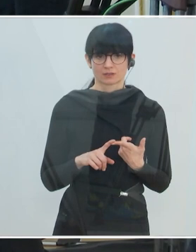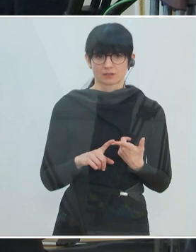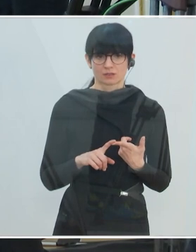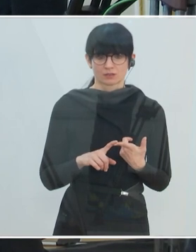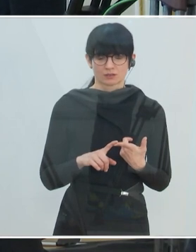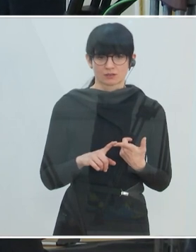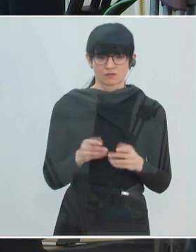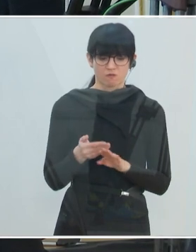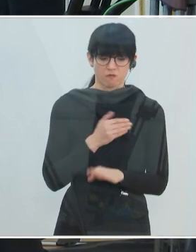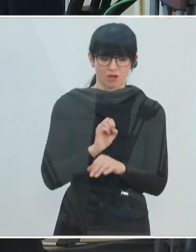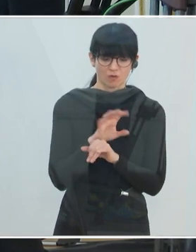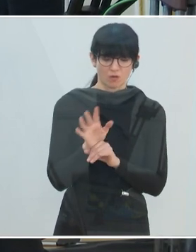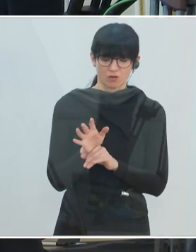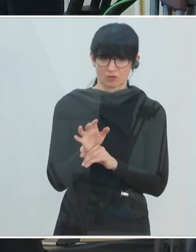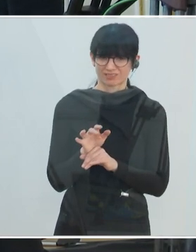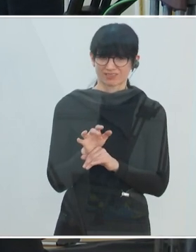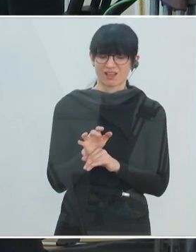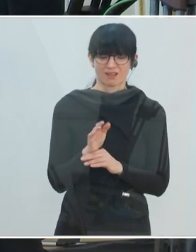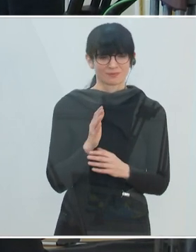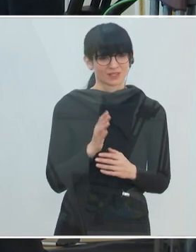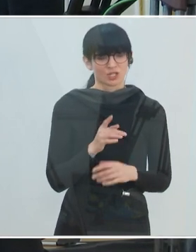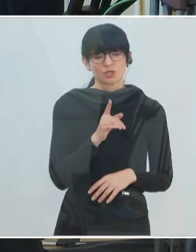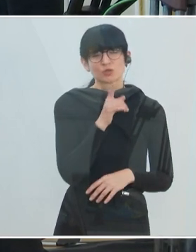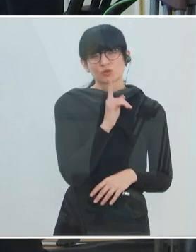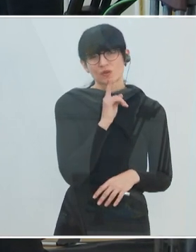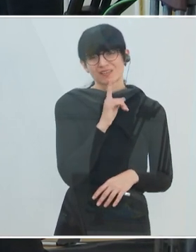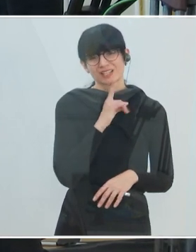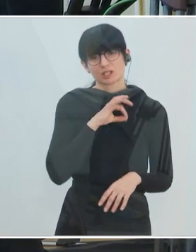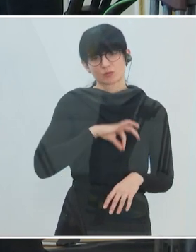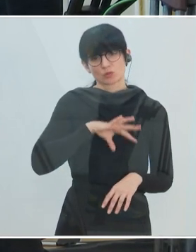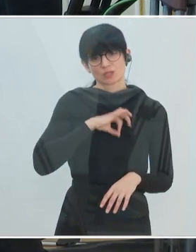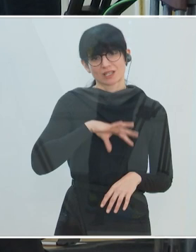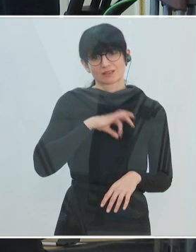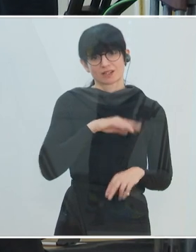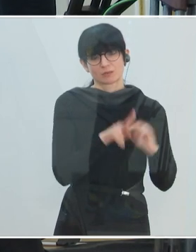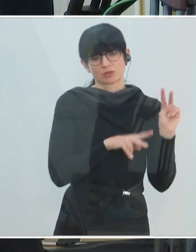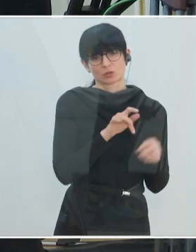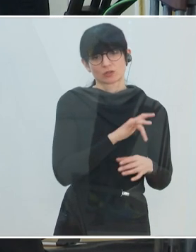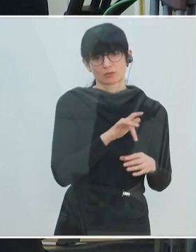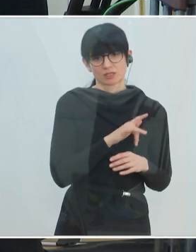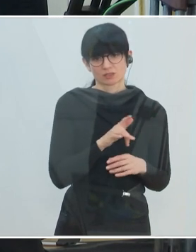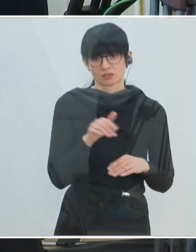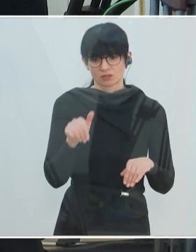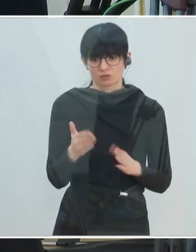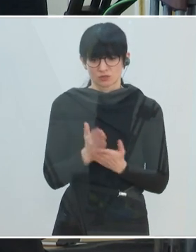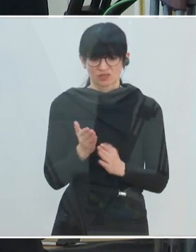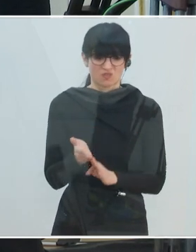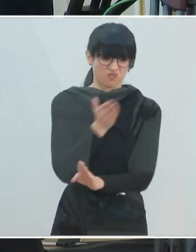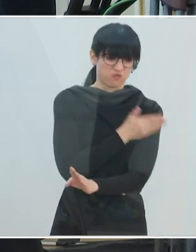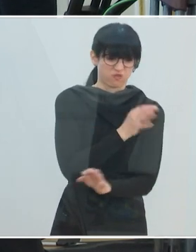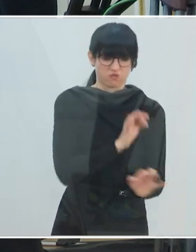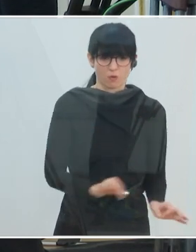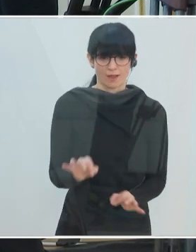Betreuungsplätze für Kinder und Jugendliche auf den Psychiatrien. Hätte man da nicht schon vorher auch vielleicht was machen,